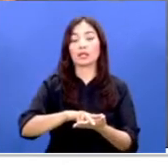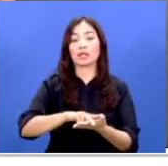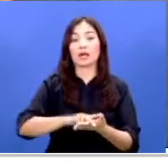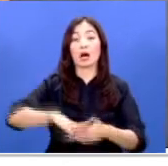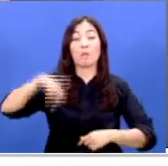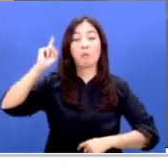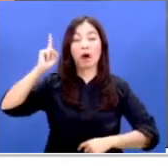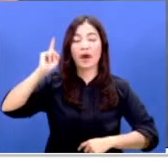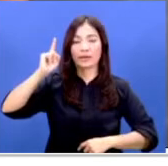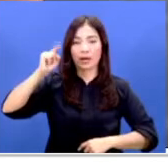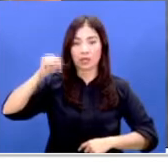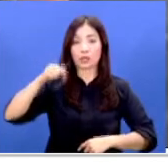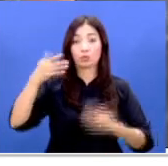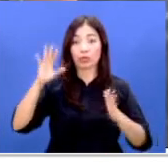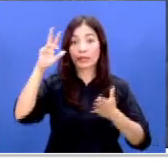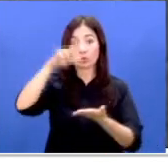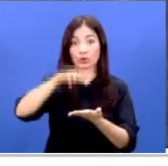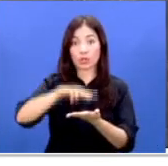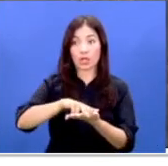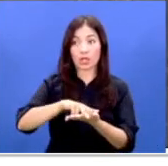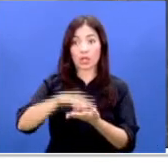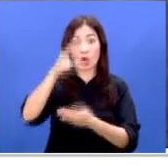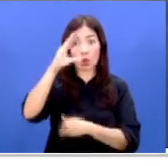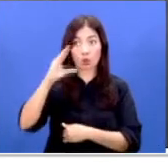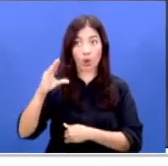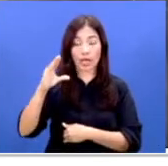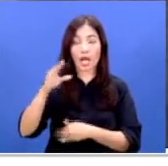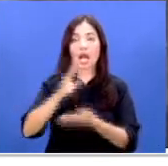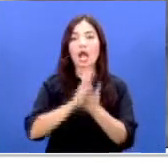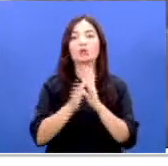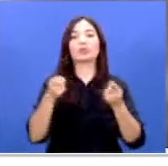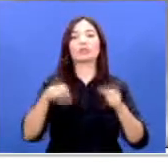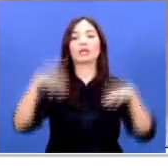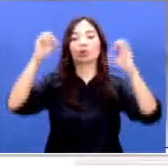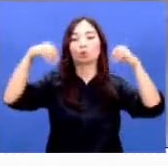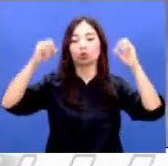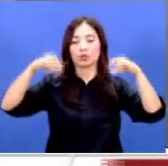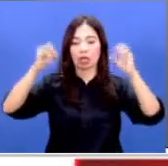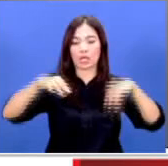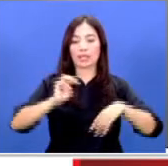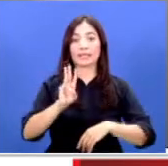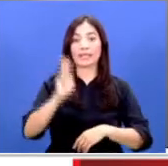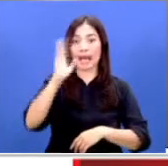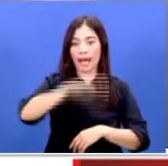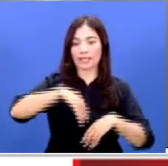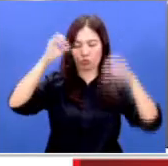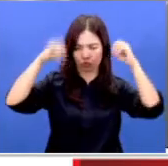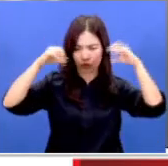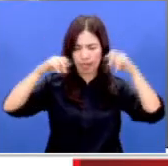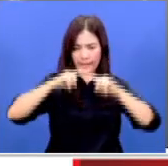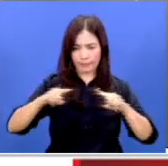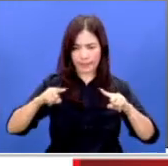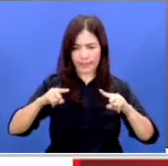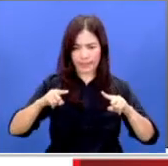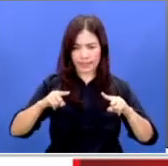darurat pada sore harinya langsung terjadi hujan hingga 3 hari namun